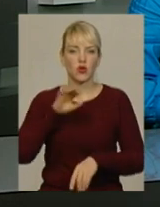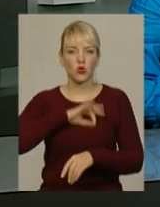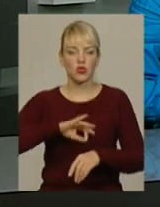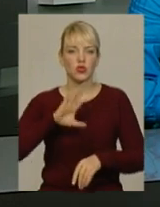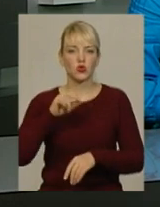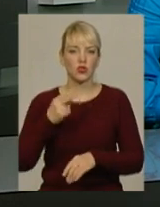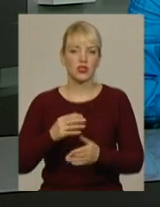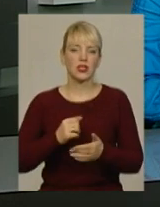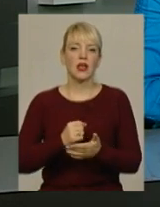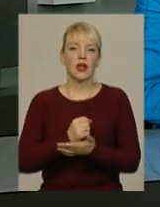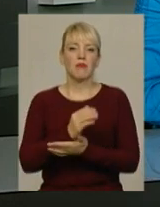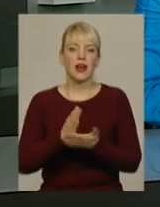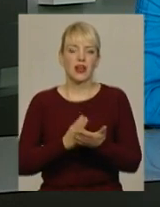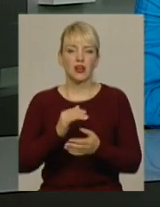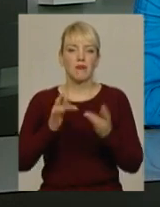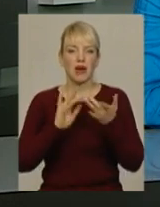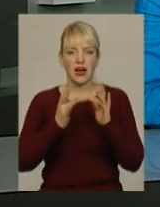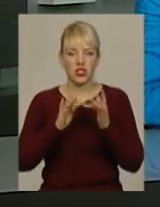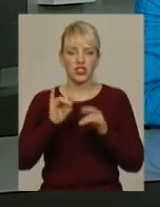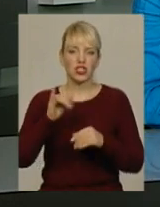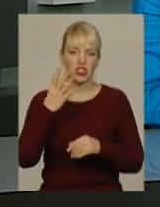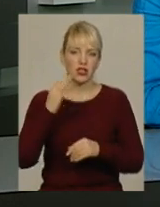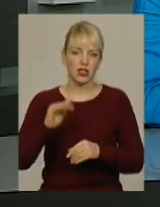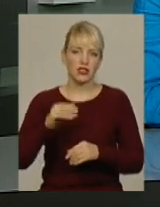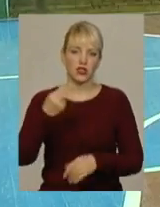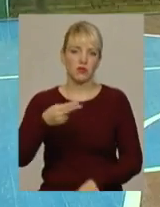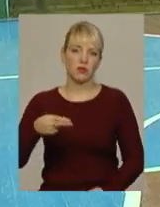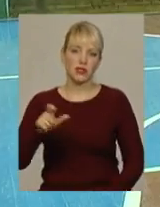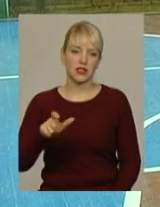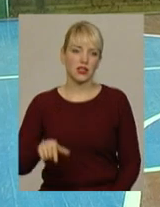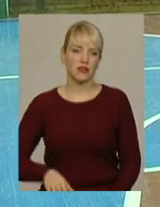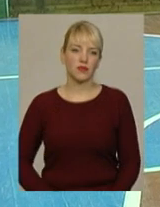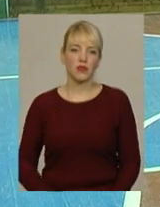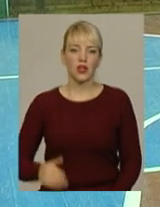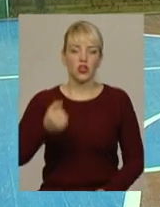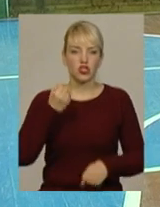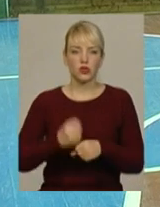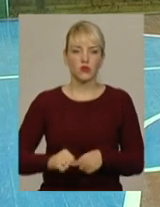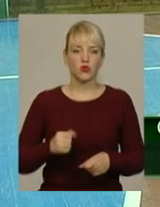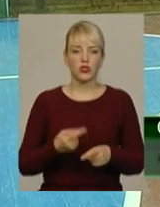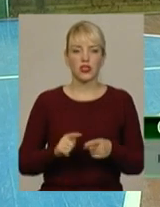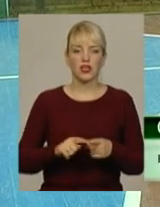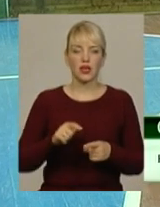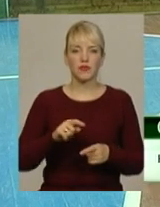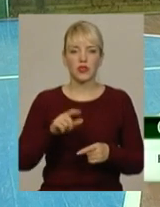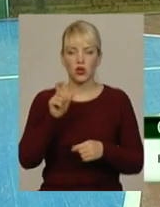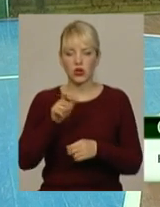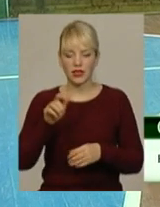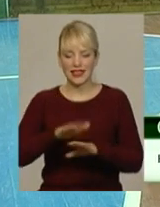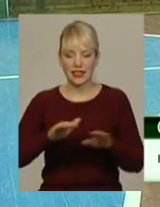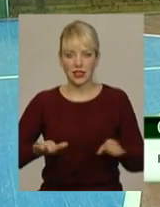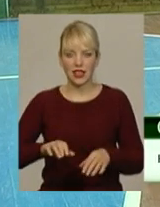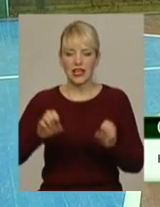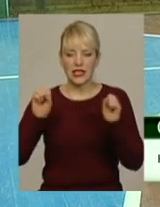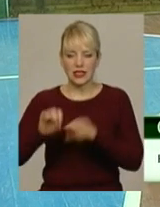соцмережі та своїх 400 тисяч підписників. Змусити покоління Зет полишити свої гаджети, встати